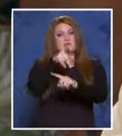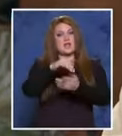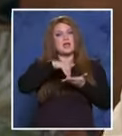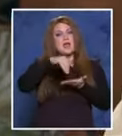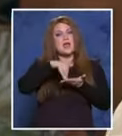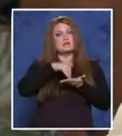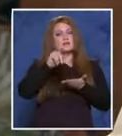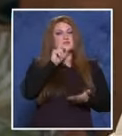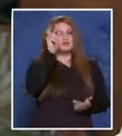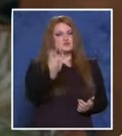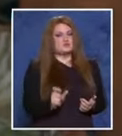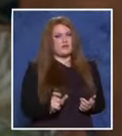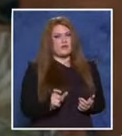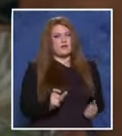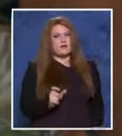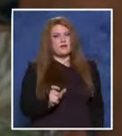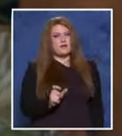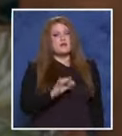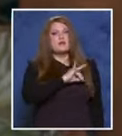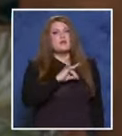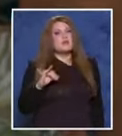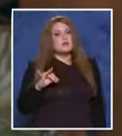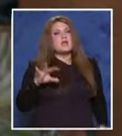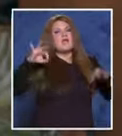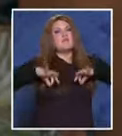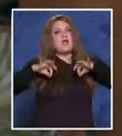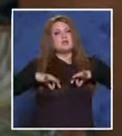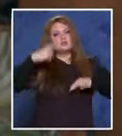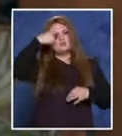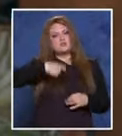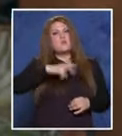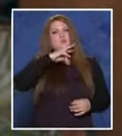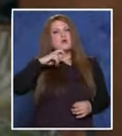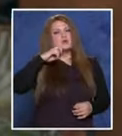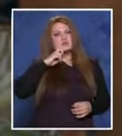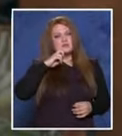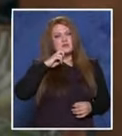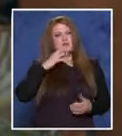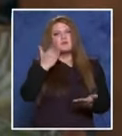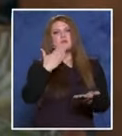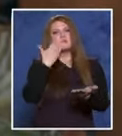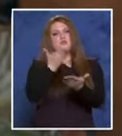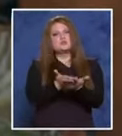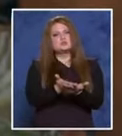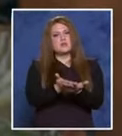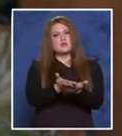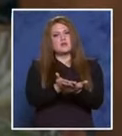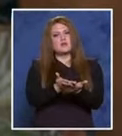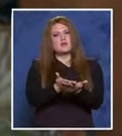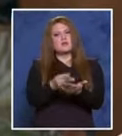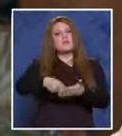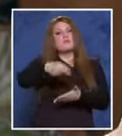пострадалото лице и в качеството си на полицаи и са му предоставили за